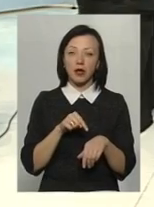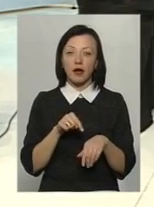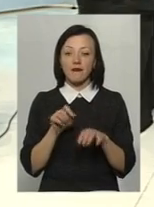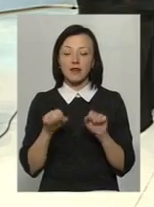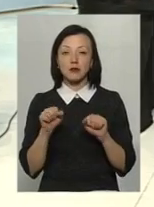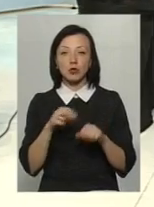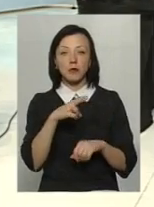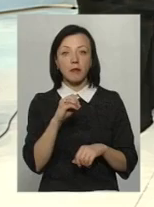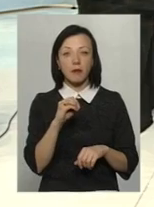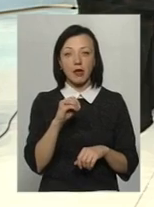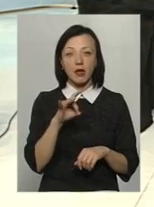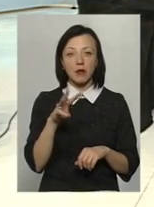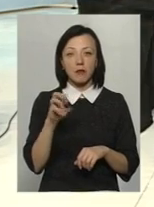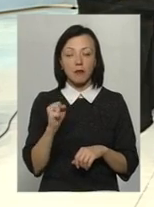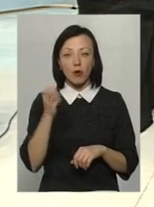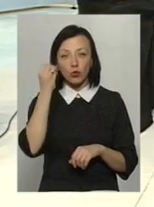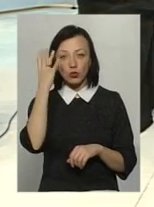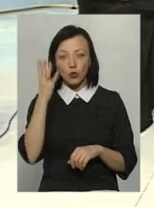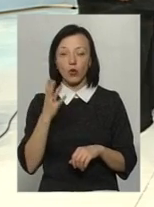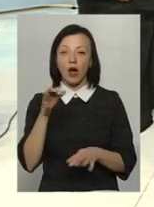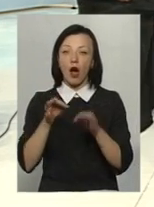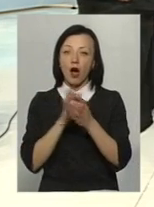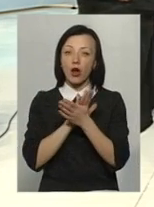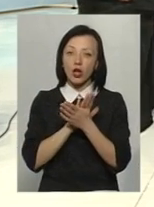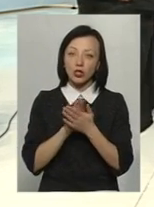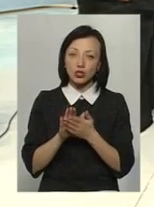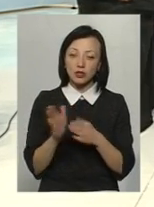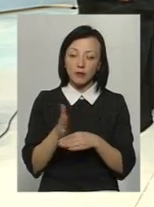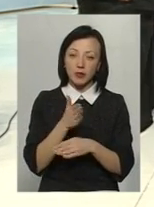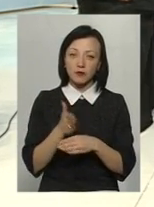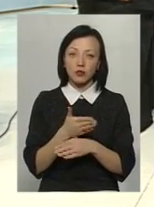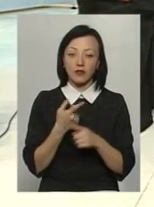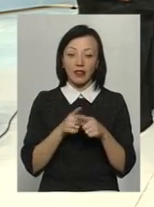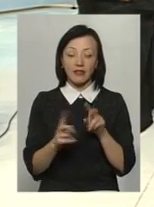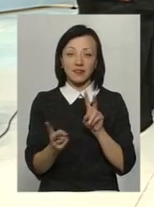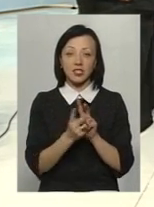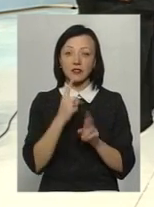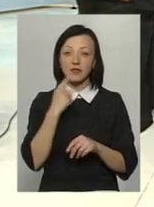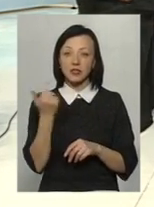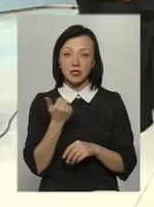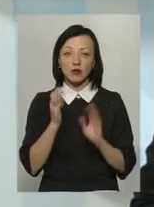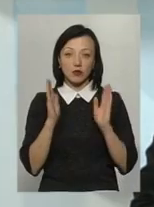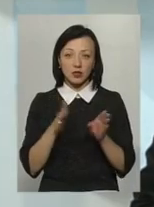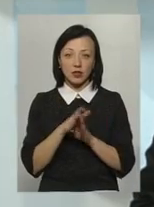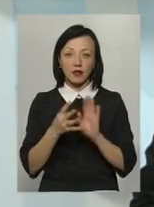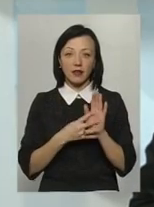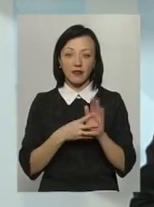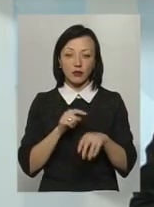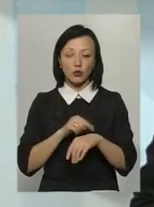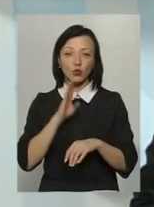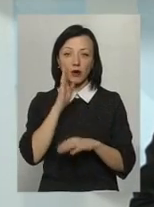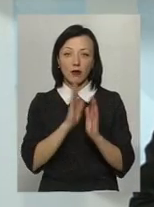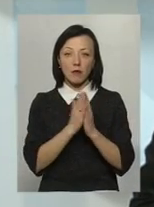пермакультуры, можливостей органічної. Та встреча, яка в воскресенье состоїться в 9 часу в